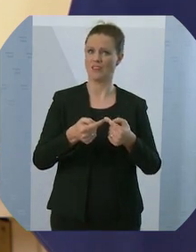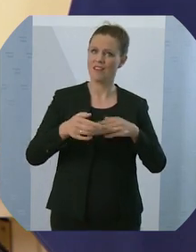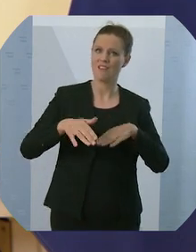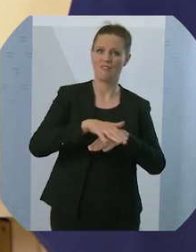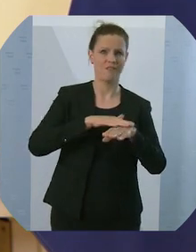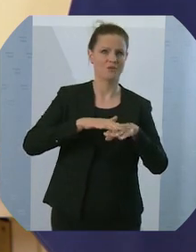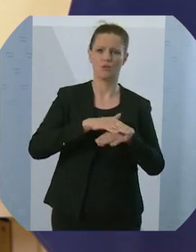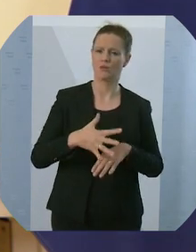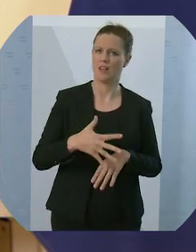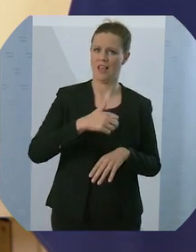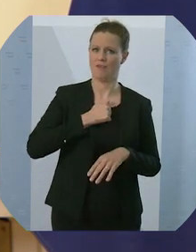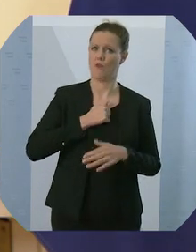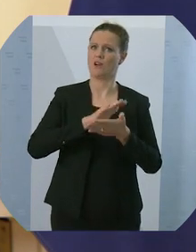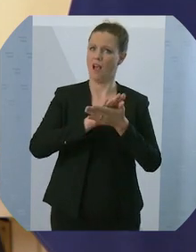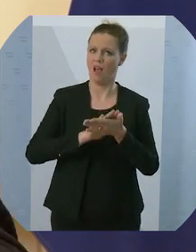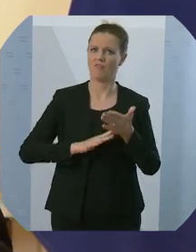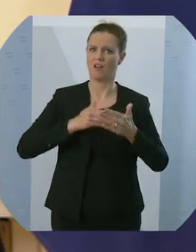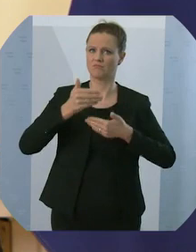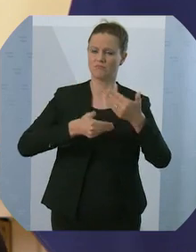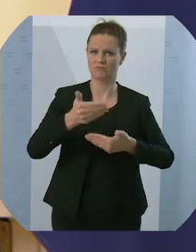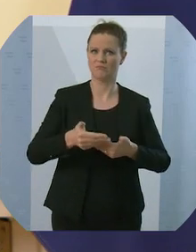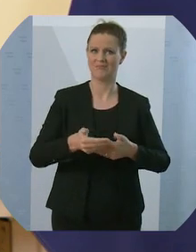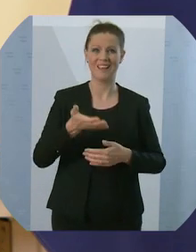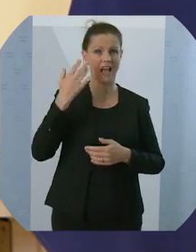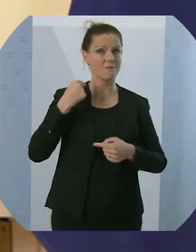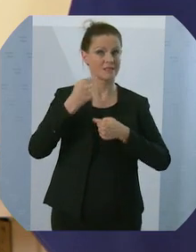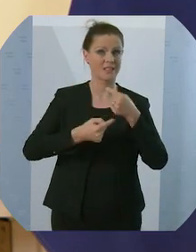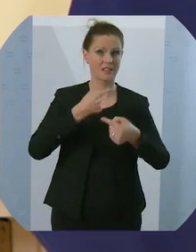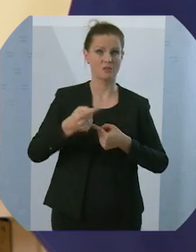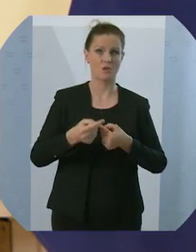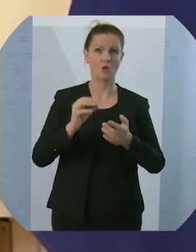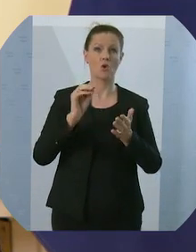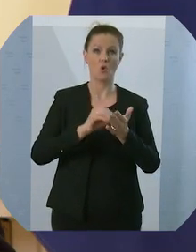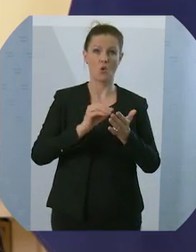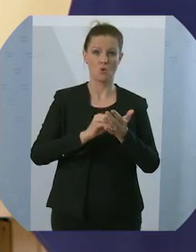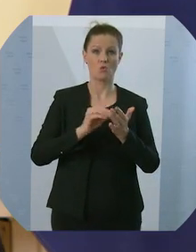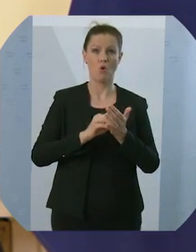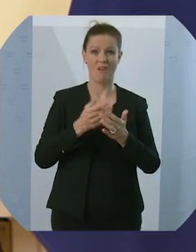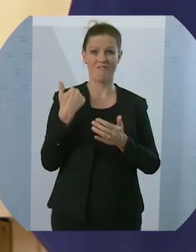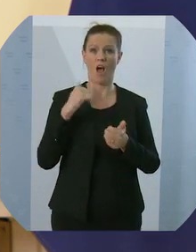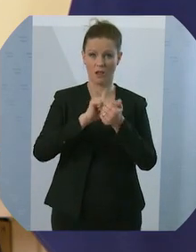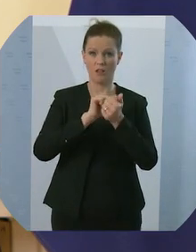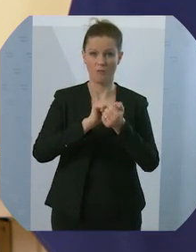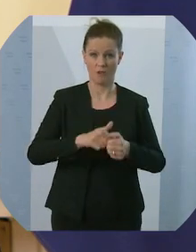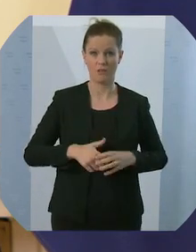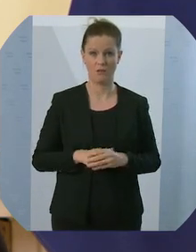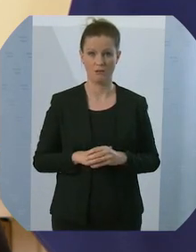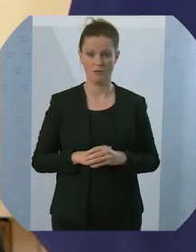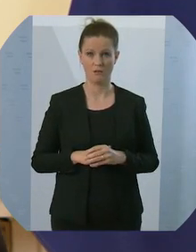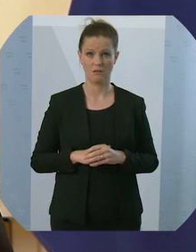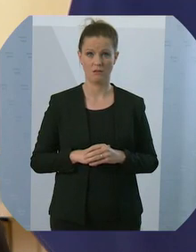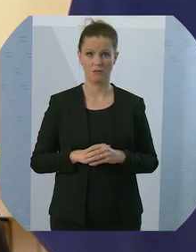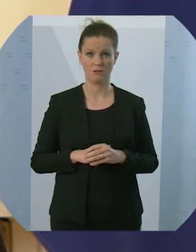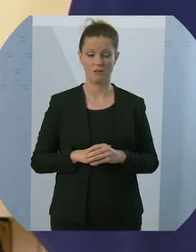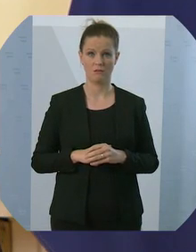Von jener Generation, die sich noch in den Schützengräben gegenüberstand. Die Vorläufer der Europäischen Union und die